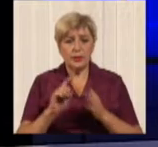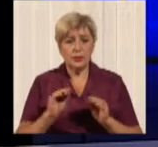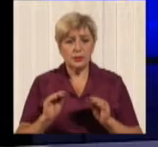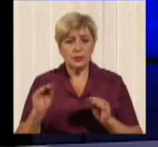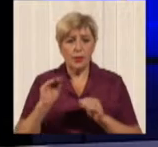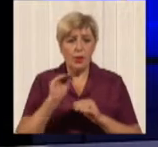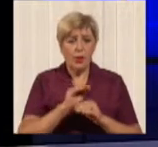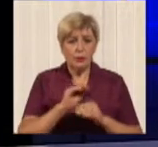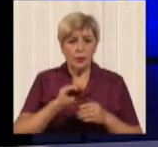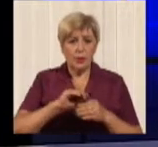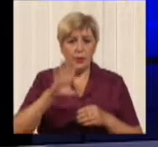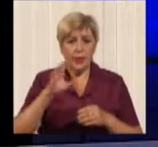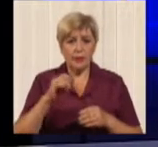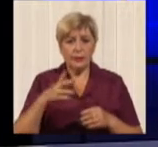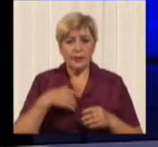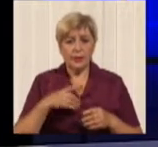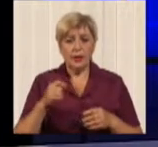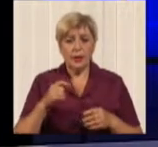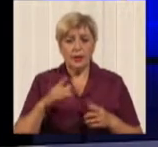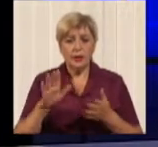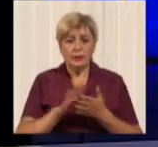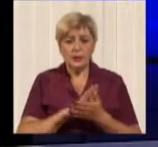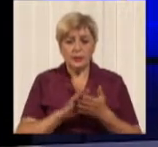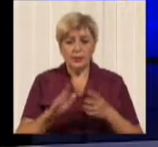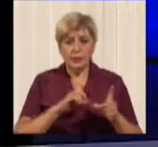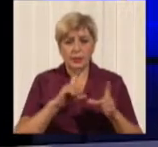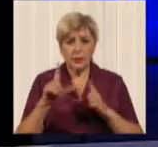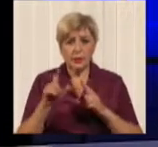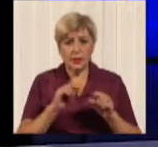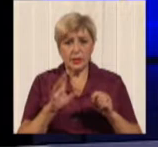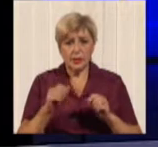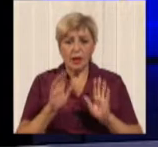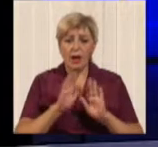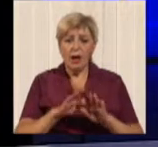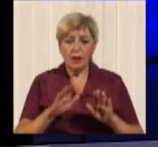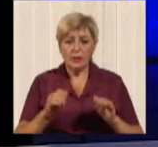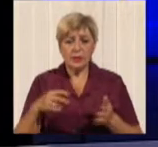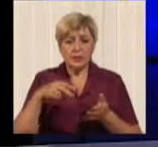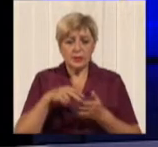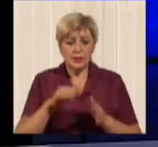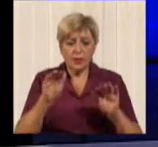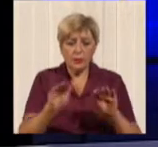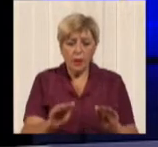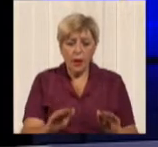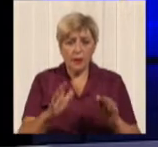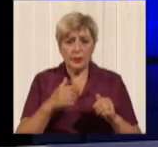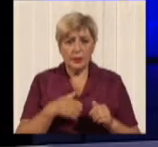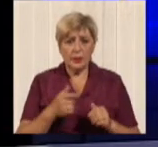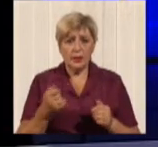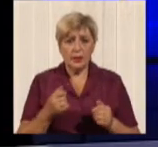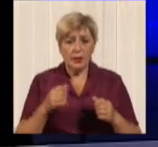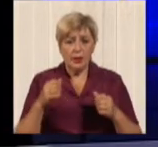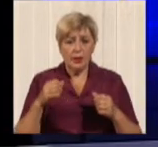удостовірення пенсіонне, їдеть це, а дітки стоять, ось з дочками, школьники маленькі, і платять за